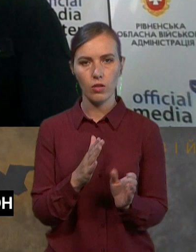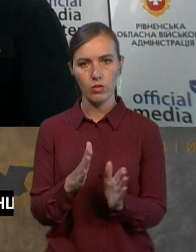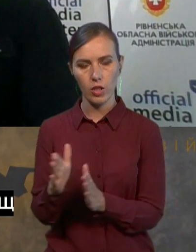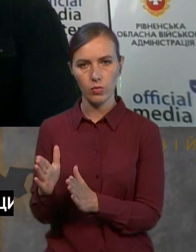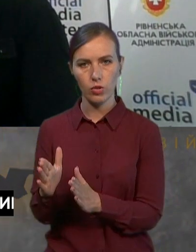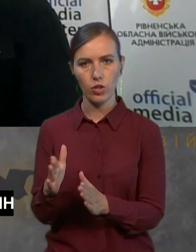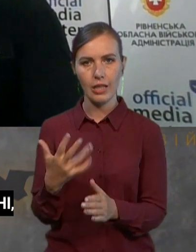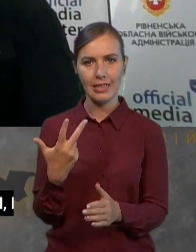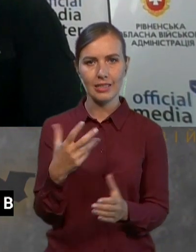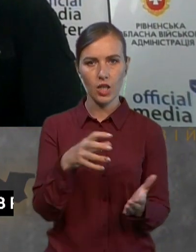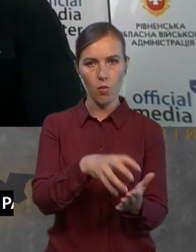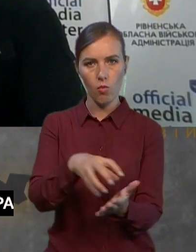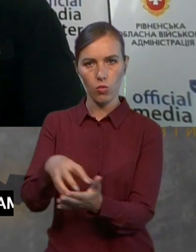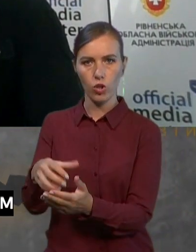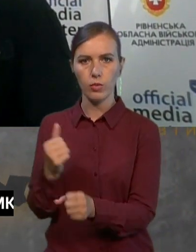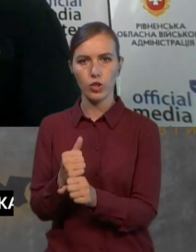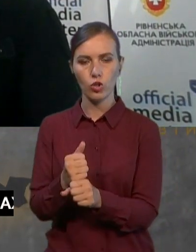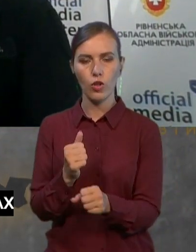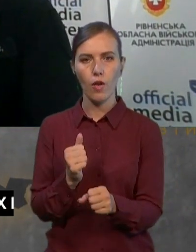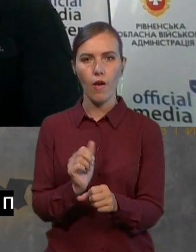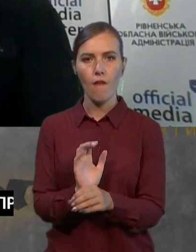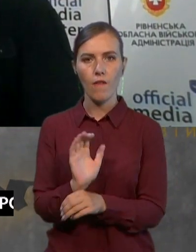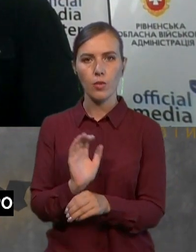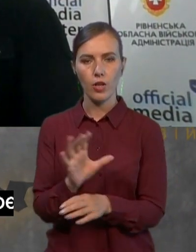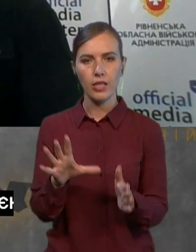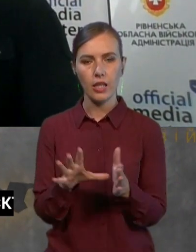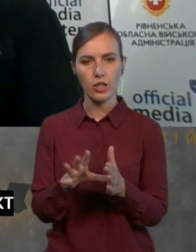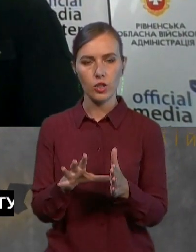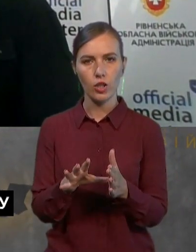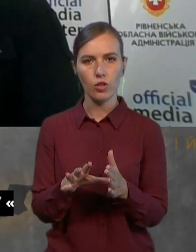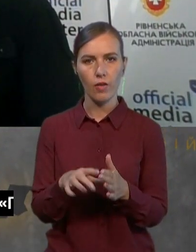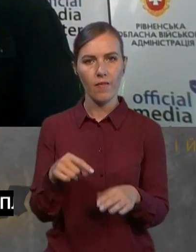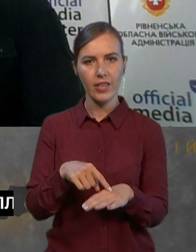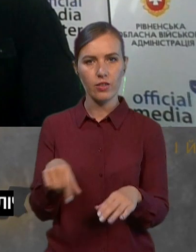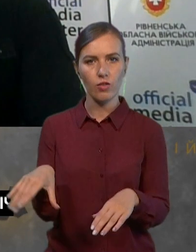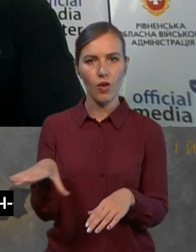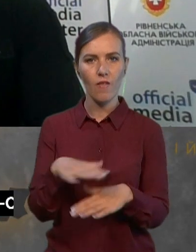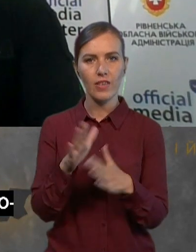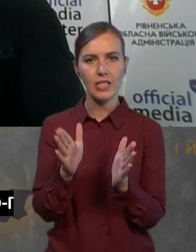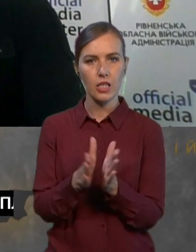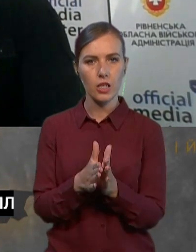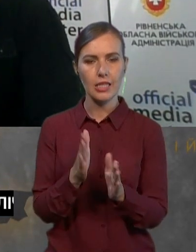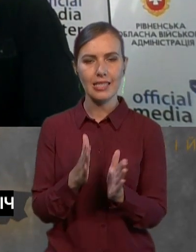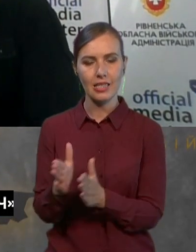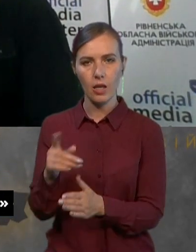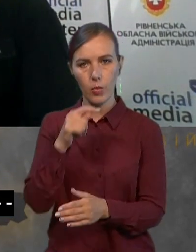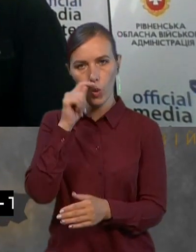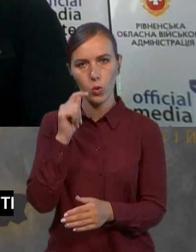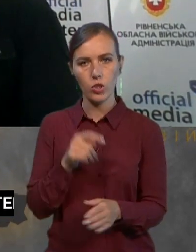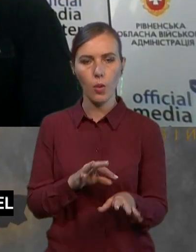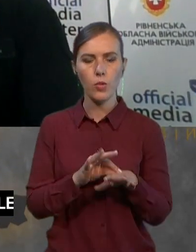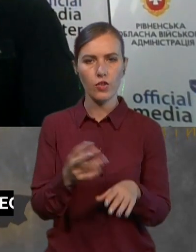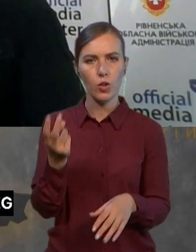працюють, виробляють електроенергію, і ми це відчуваємо в цілій системі України. Проводимо постійне навчання.